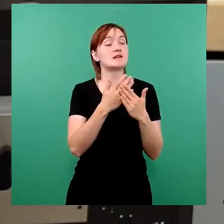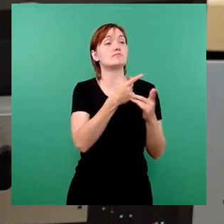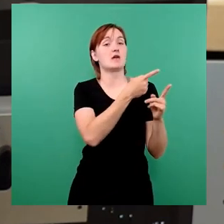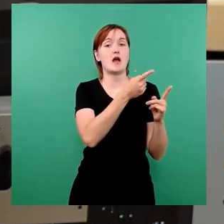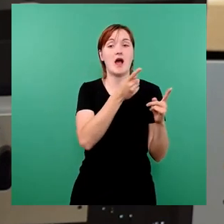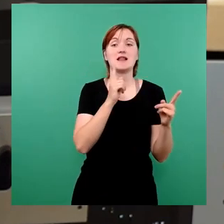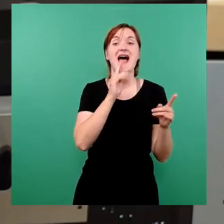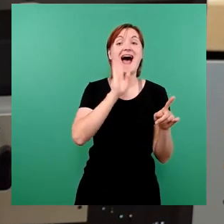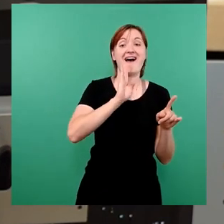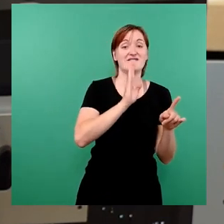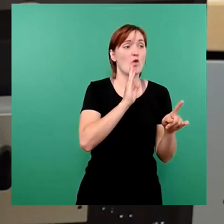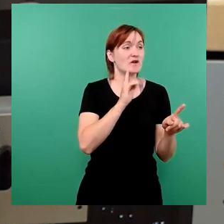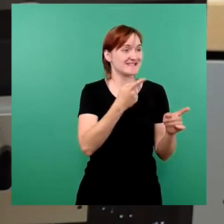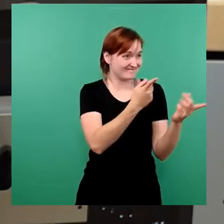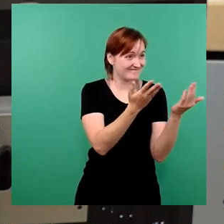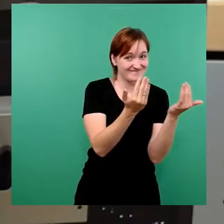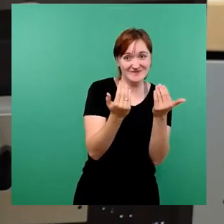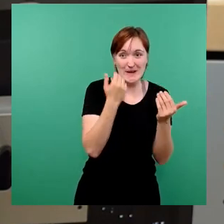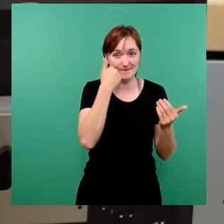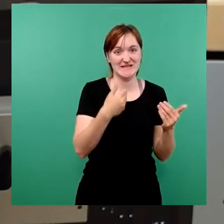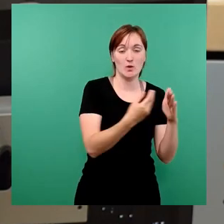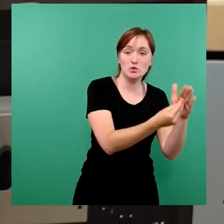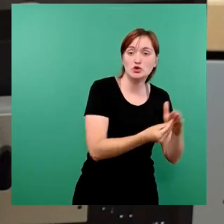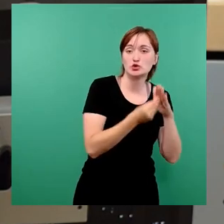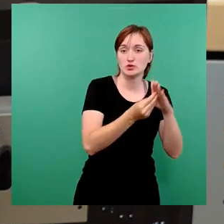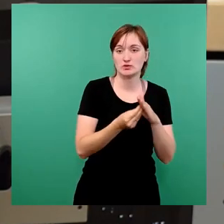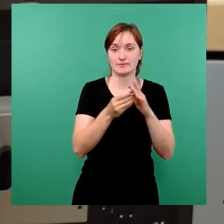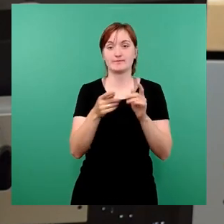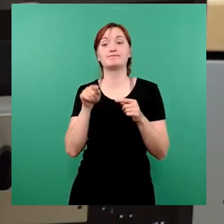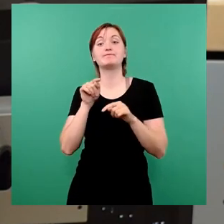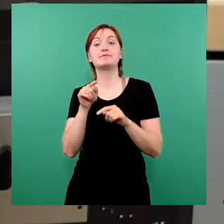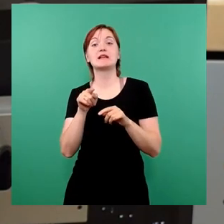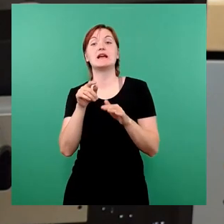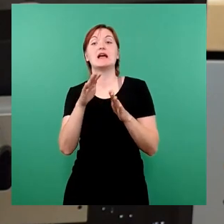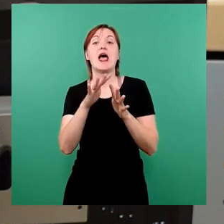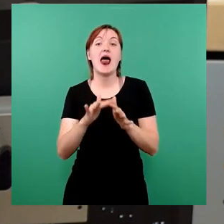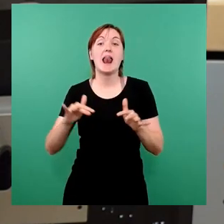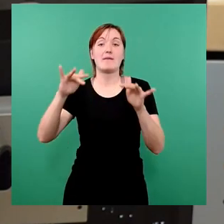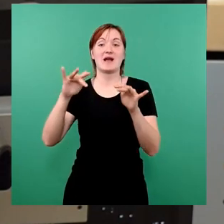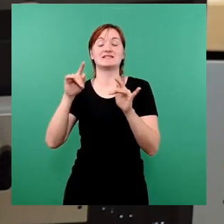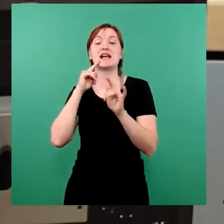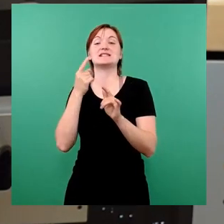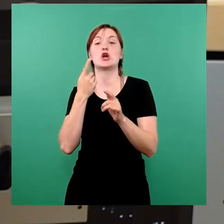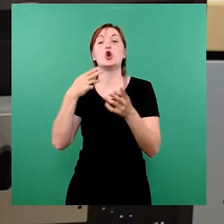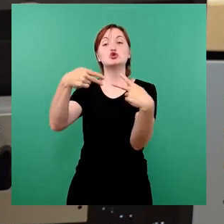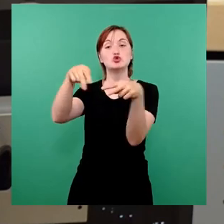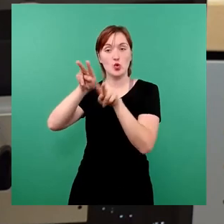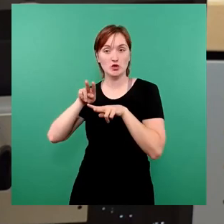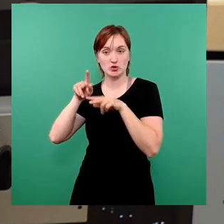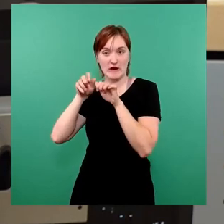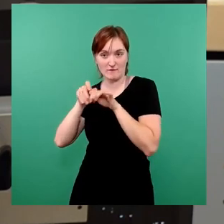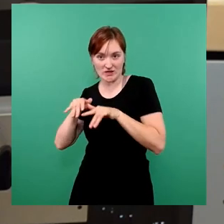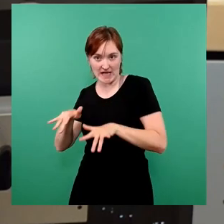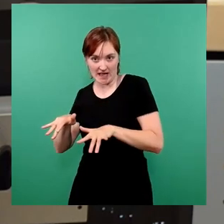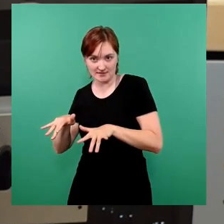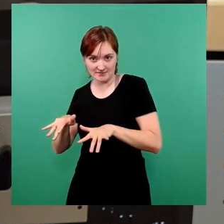die Anwohner. Beim Elbrangfest galt also das Thema Back to the Boots. Ich meine allerdings, dass die Förderung durch den